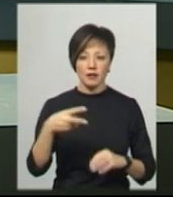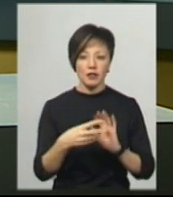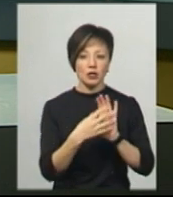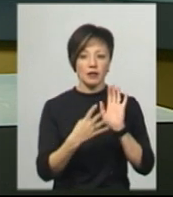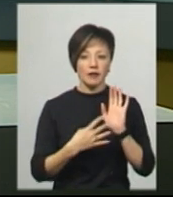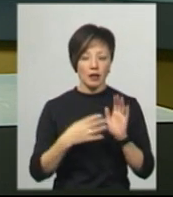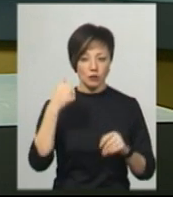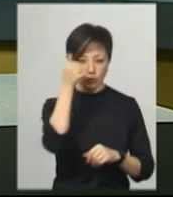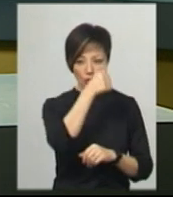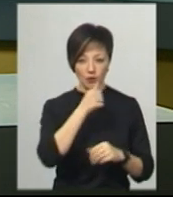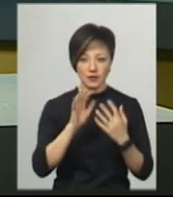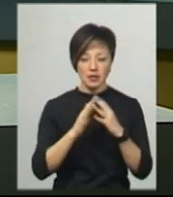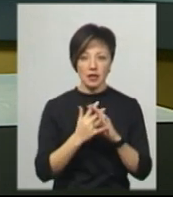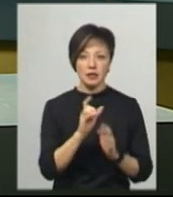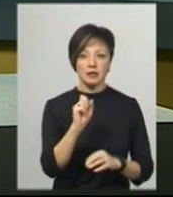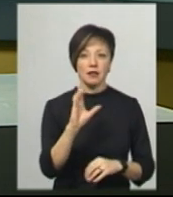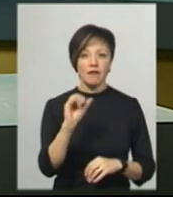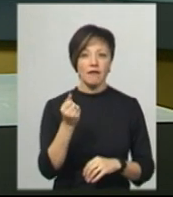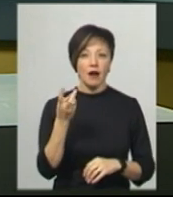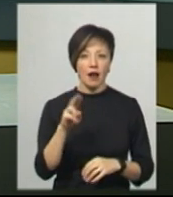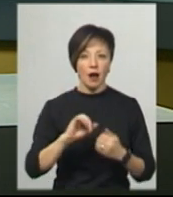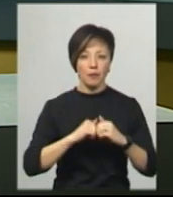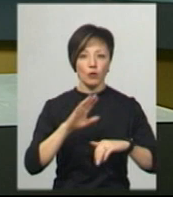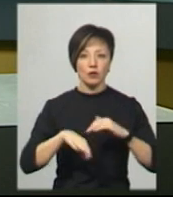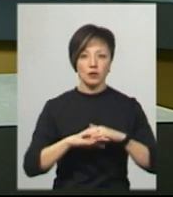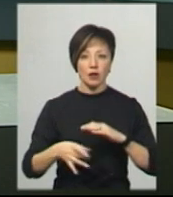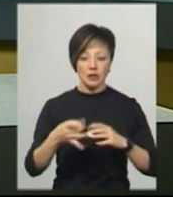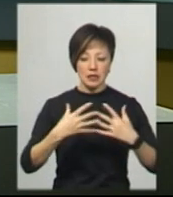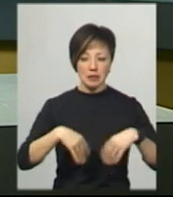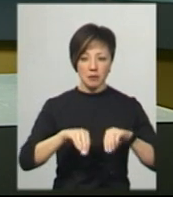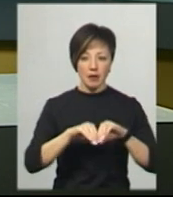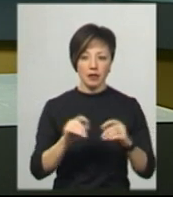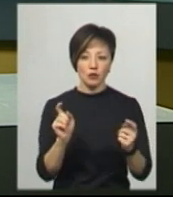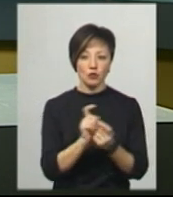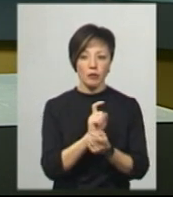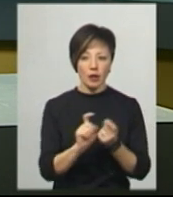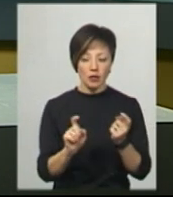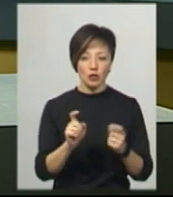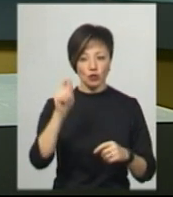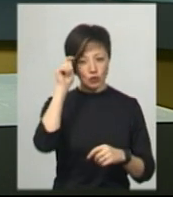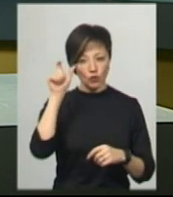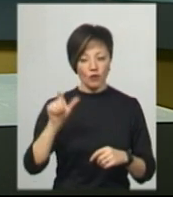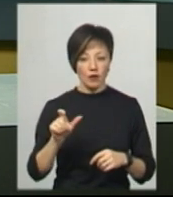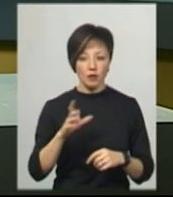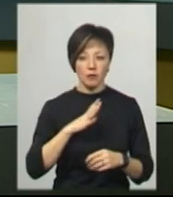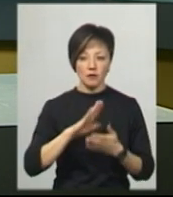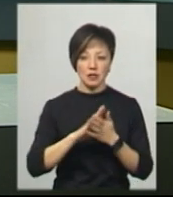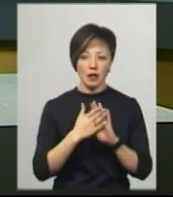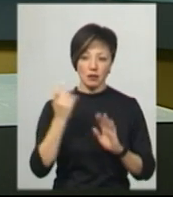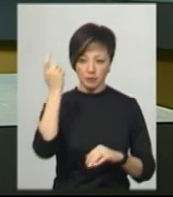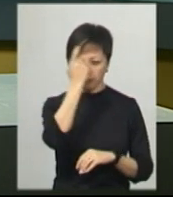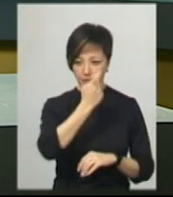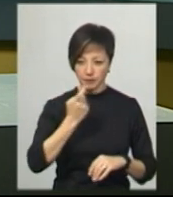року в селі Заваля Кам'янець-Подільського району сталася сімейна суперечка, під час якої чоловік, перебуваючи у стані